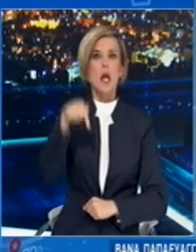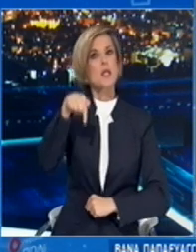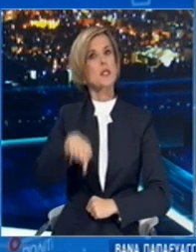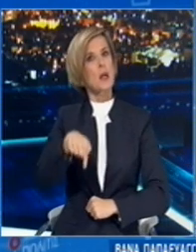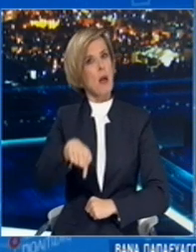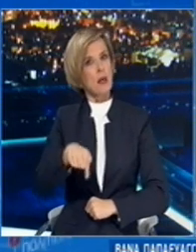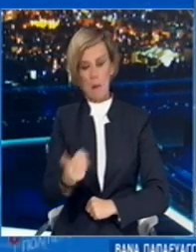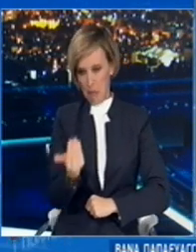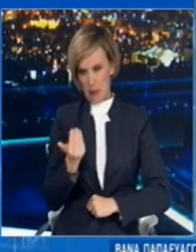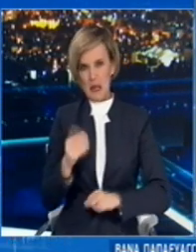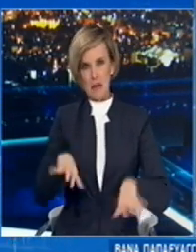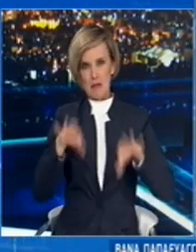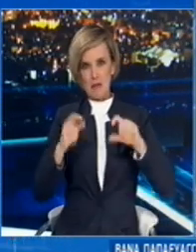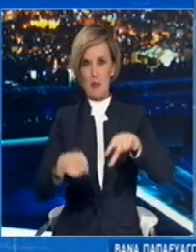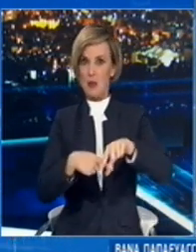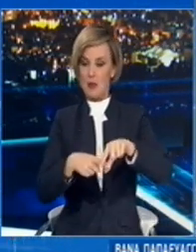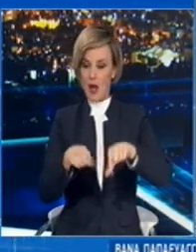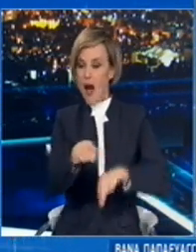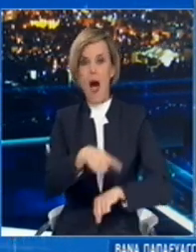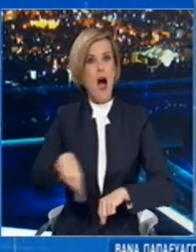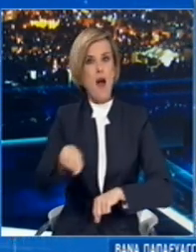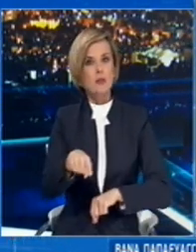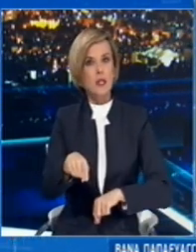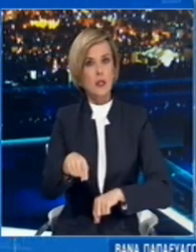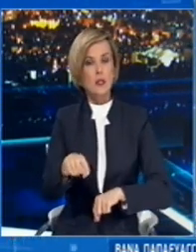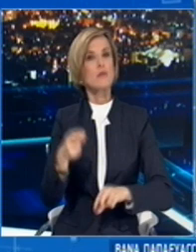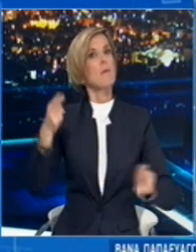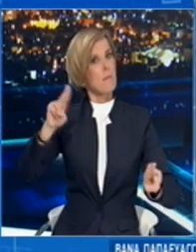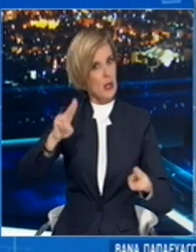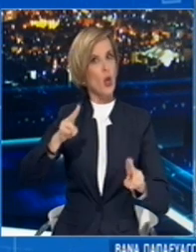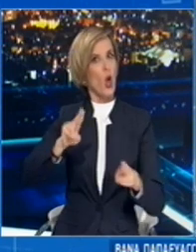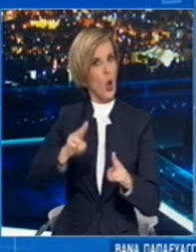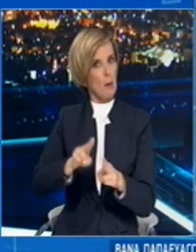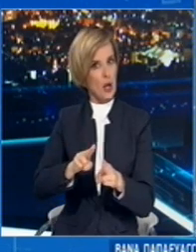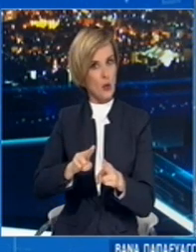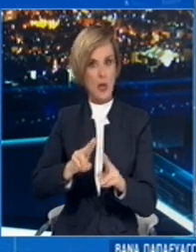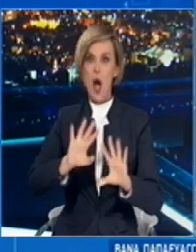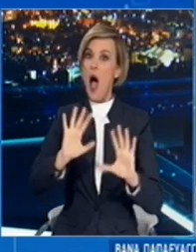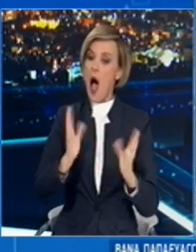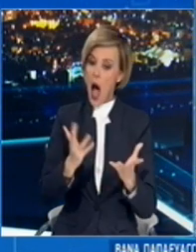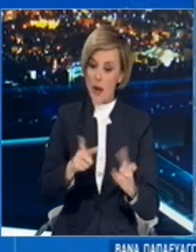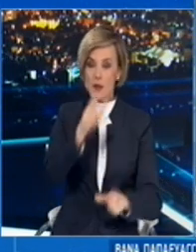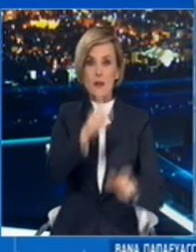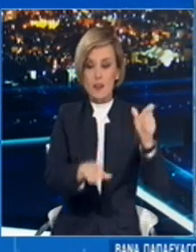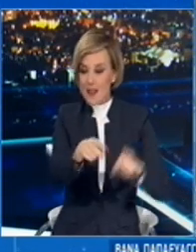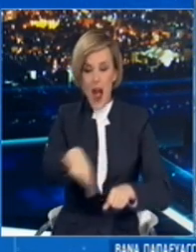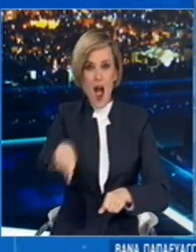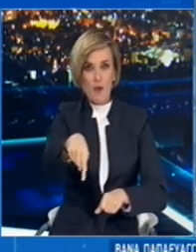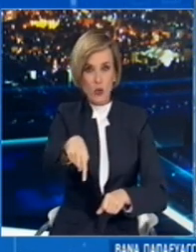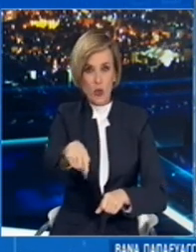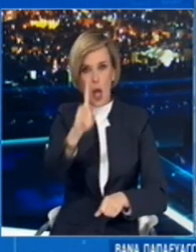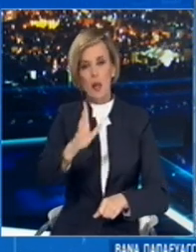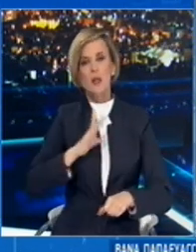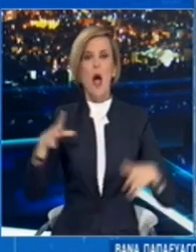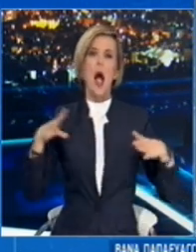παραμονές των γιορτών ο αριθμός των ενεργών κρουσμάτων είναι σημαντικά μειωμένος. Αν κάποιος κάτοικος χαλαρώσει, παρ'